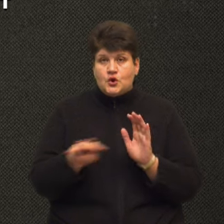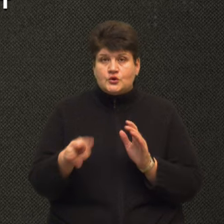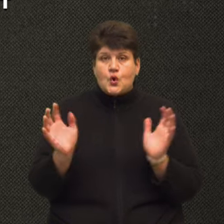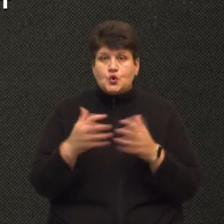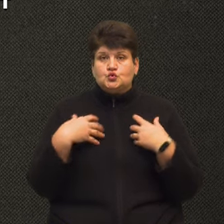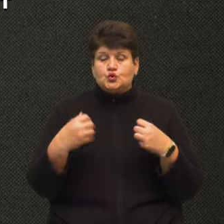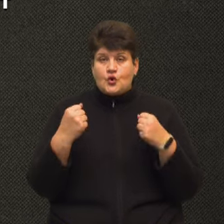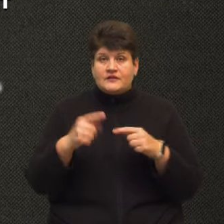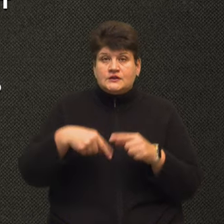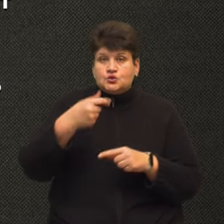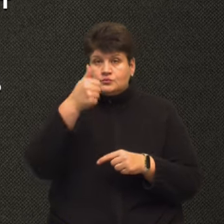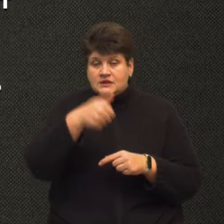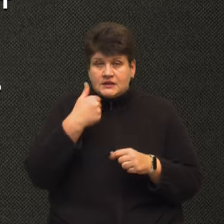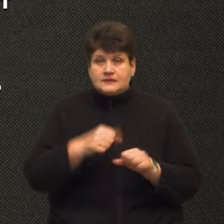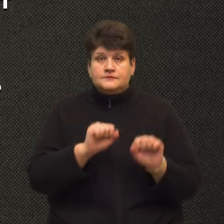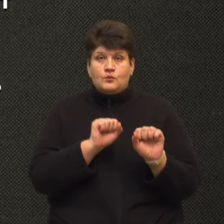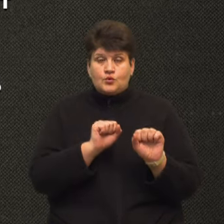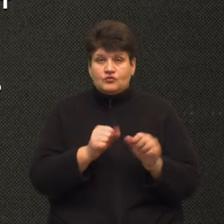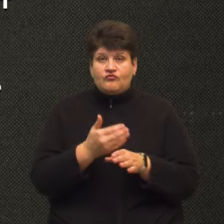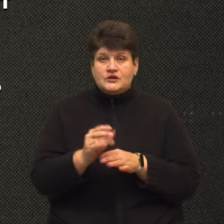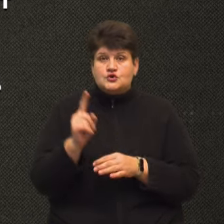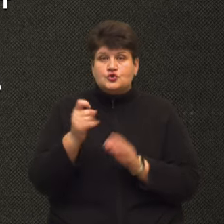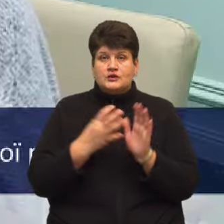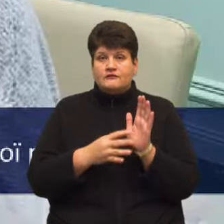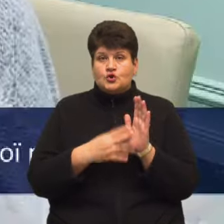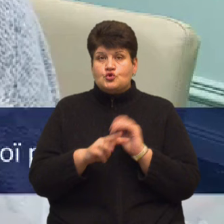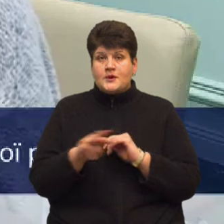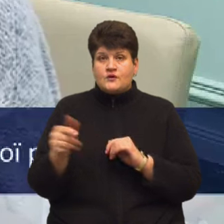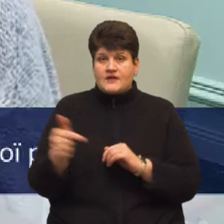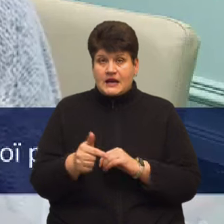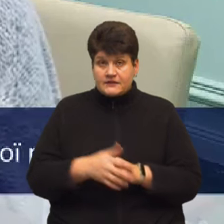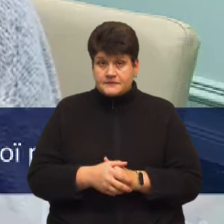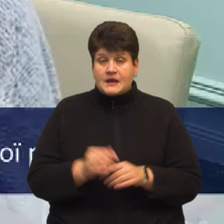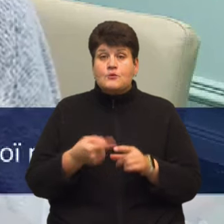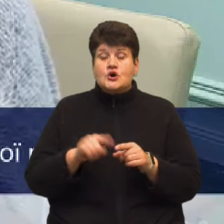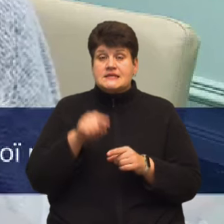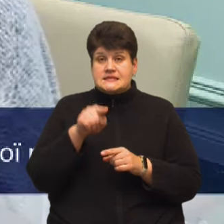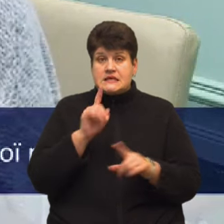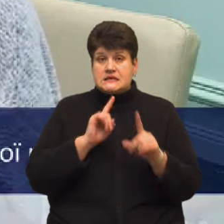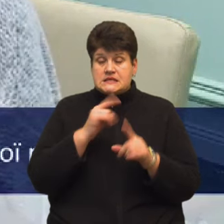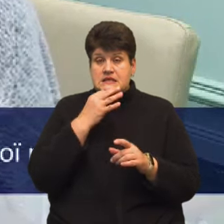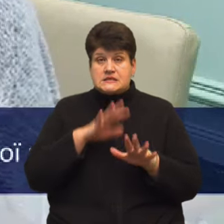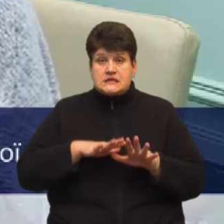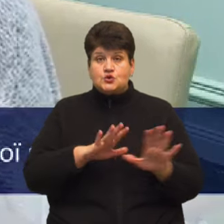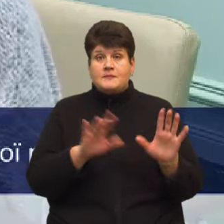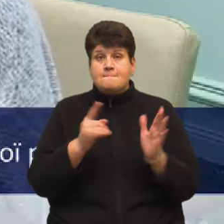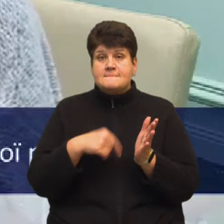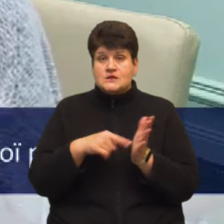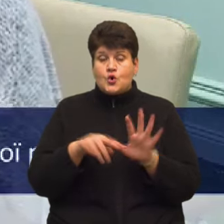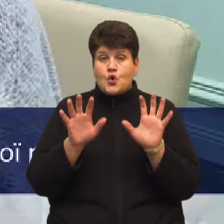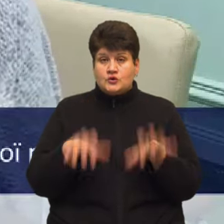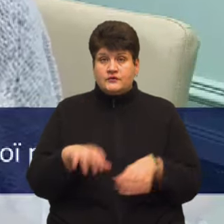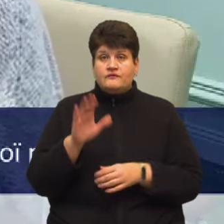Наступного року на обороноздатність виділили 190 мільйонів гривень. Про це під час сесії розповіла заступниця міського голови Вікторія